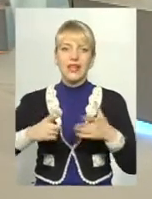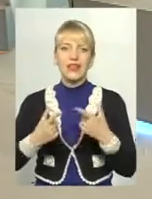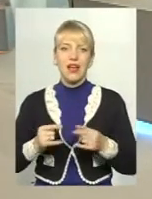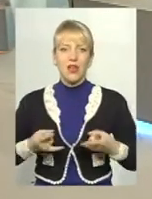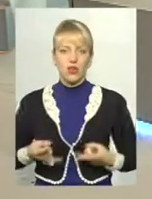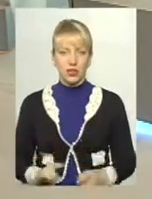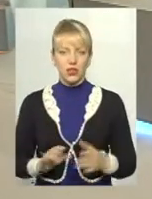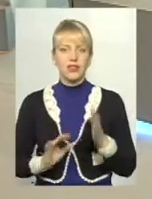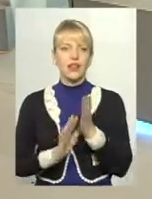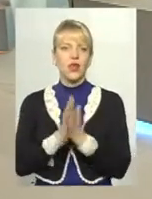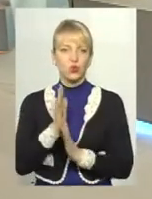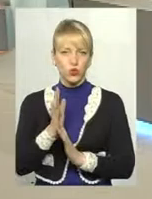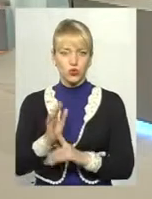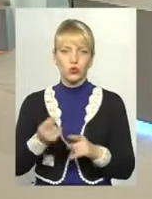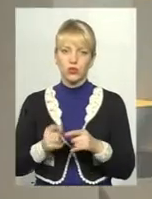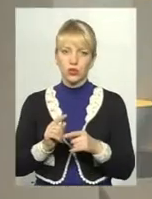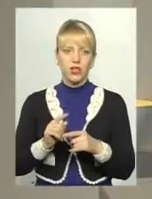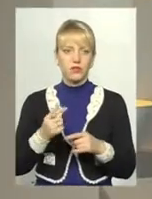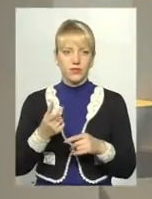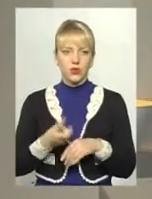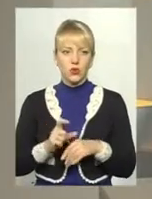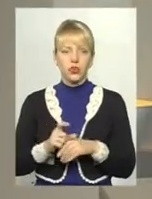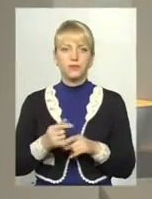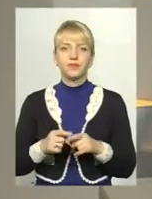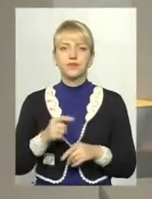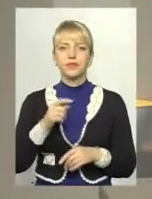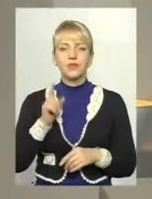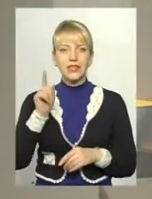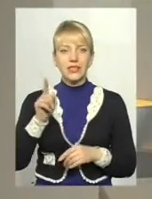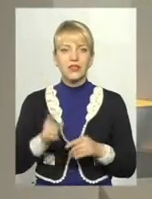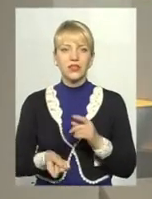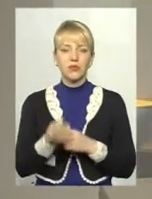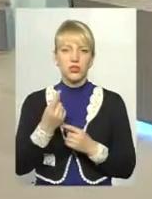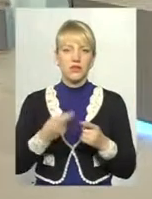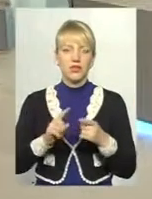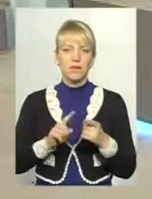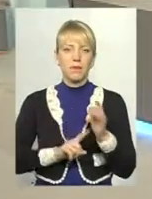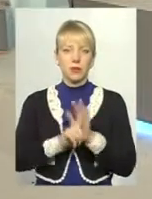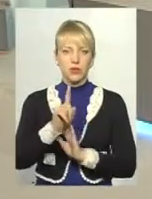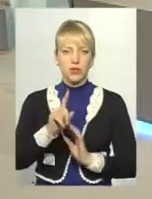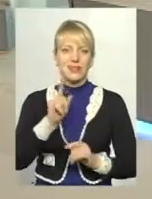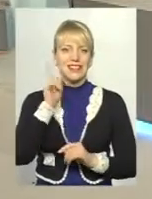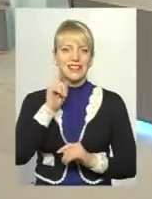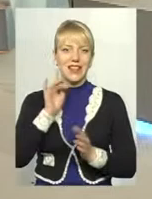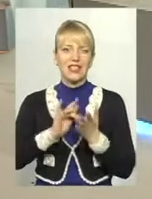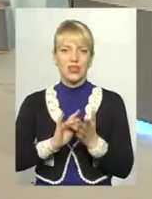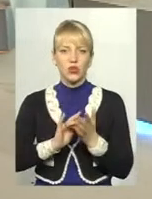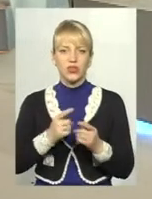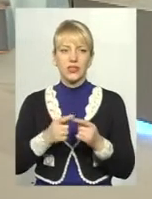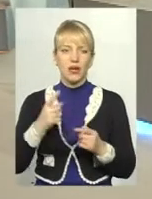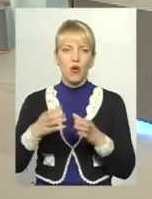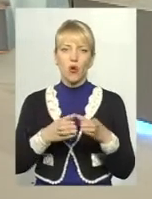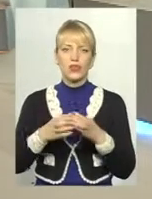вони живуть, вони, так, дуже розвивають. Звідти пішов зелений туризм, це був самий перший осередок на території Хмельщини, звідки він